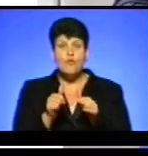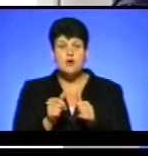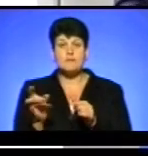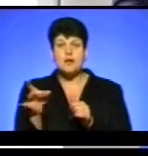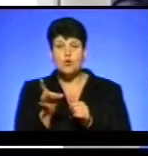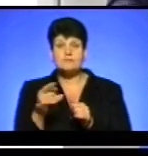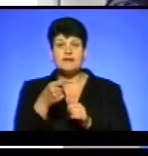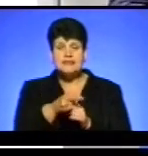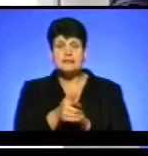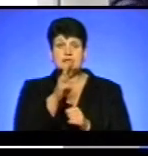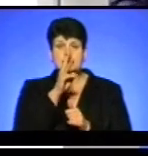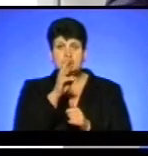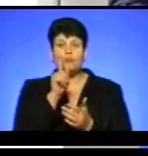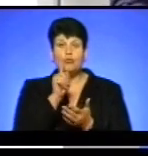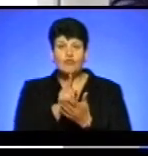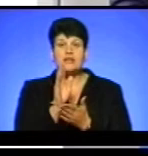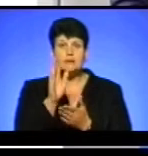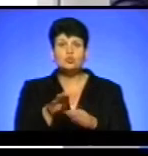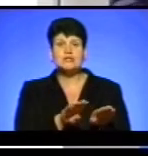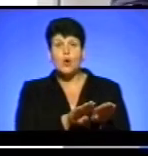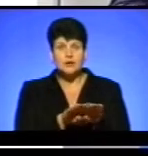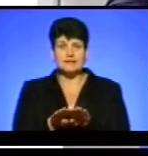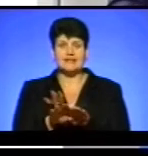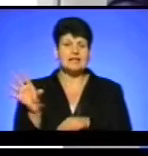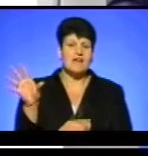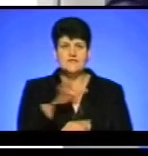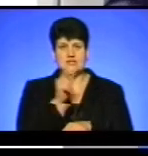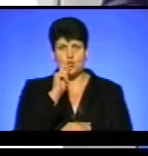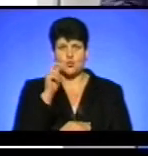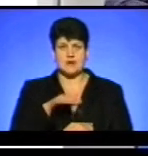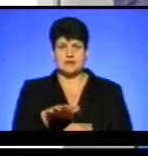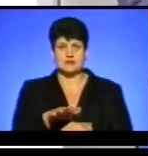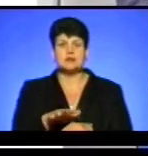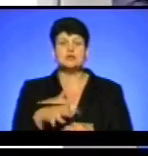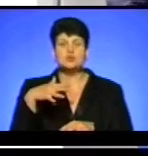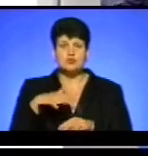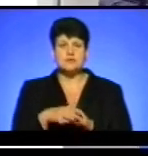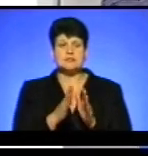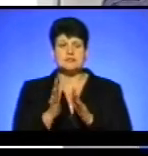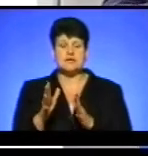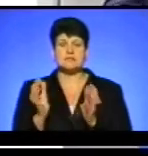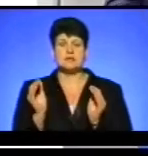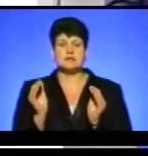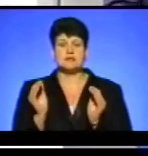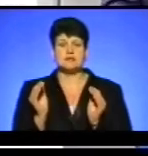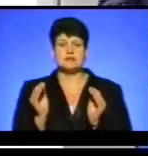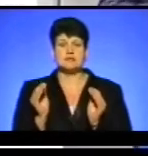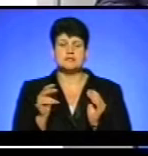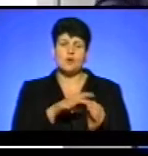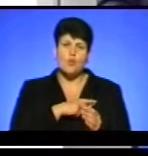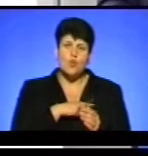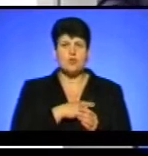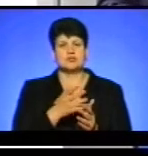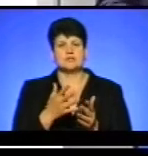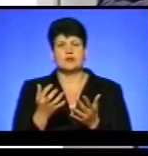їхньої оплати праці повинні бути однаковими для всієї України. Зрозуміло, системи заохочень, премій за